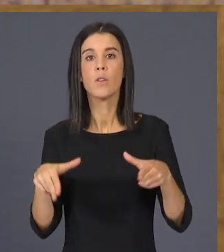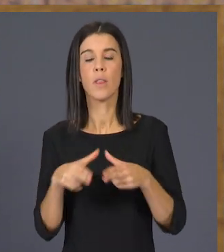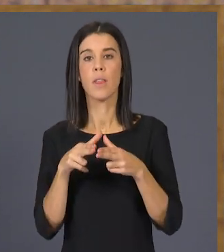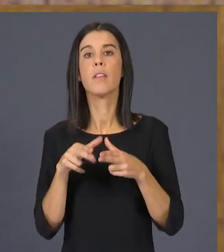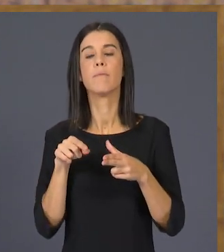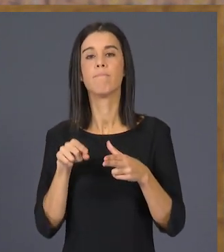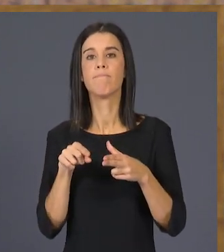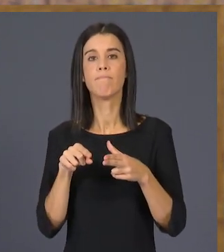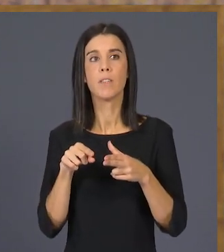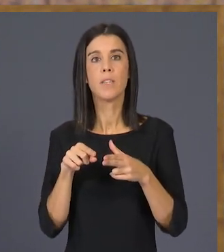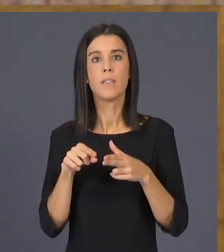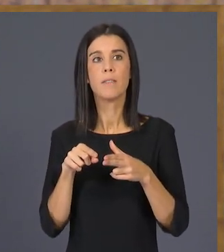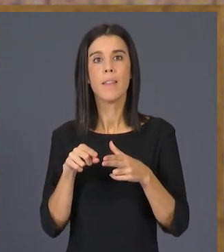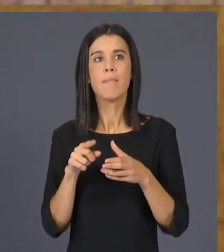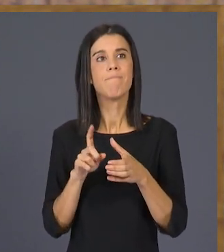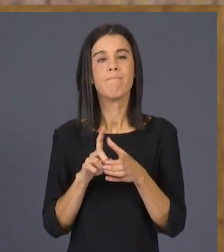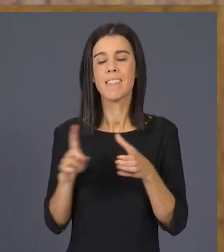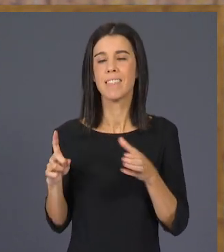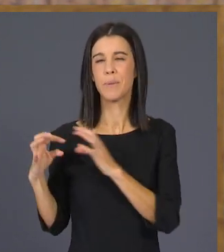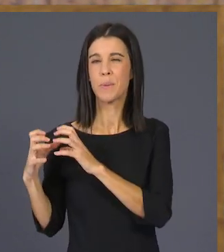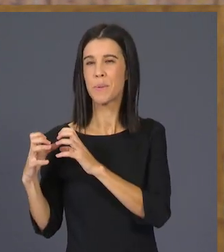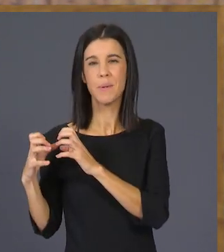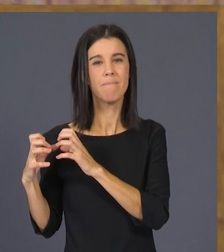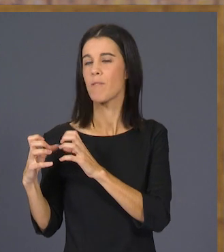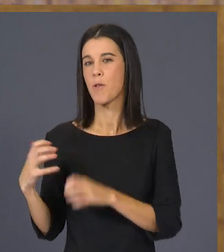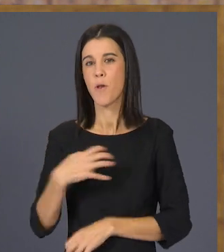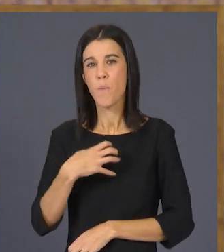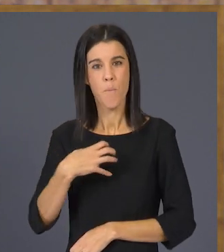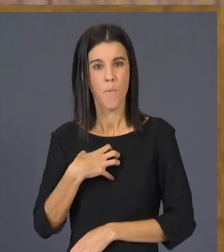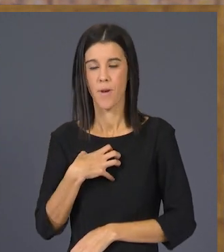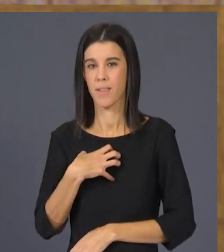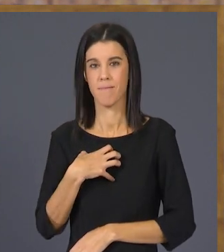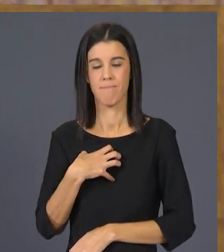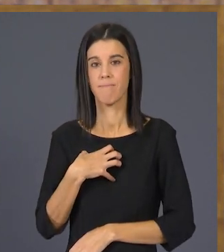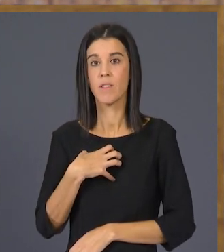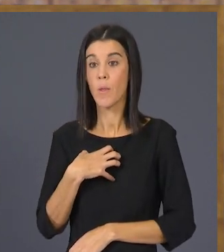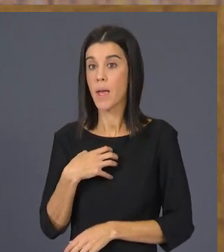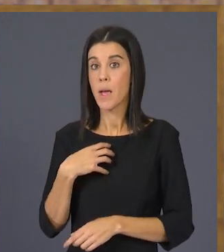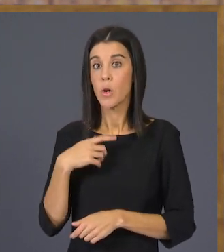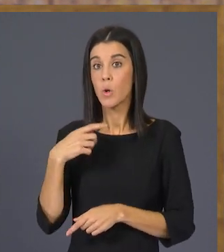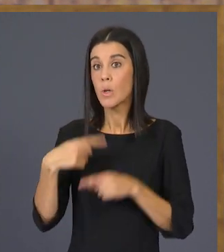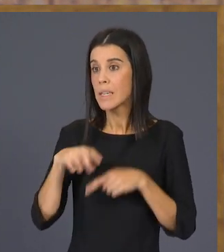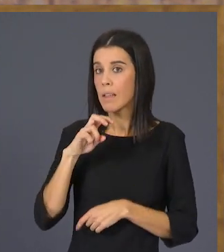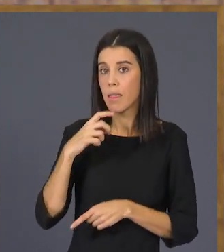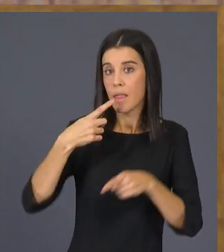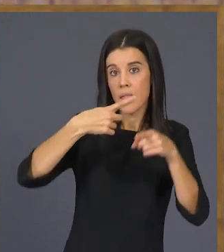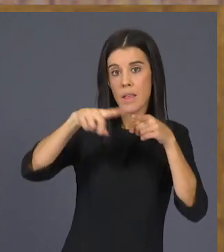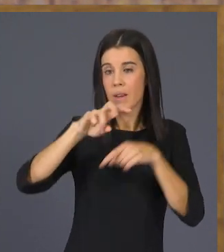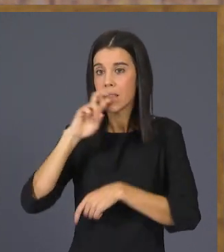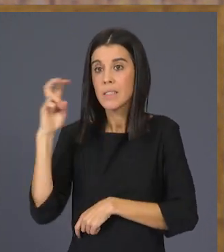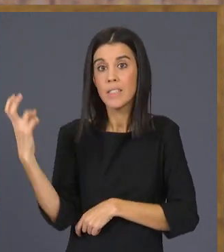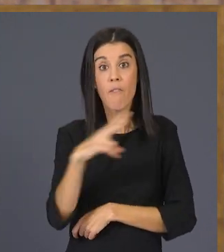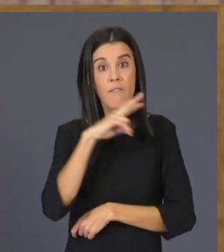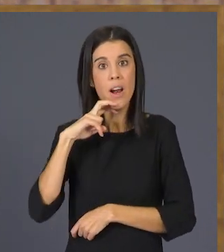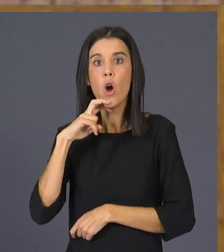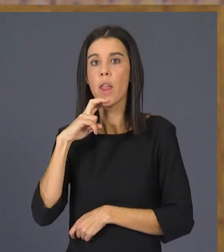on no cap el sectarisme, on conviu la diferència, el gran valor de la diferència,